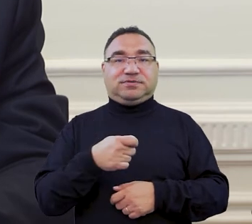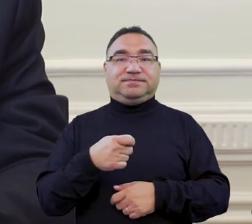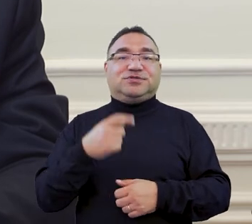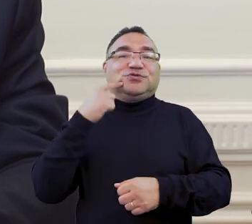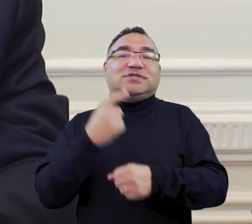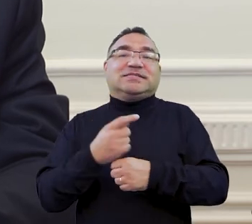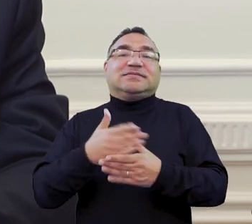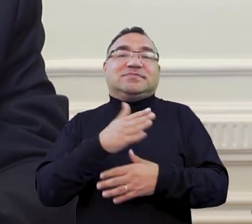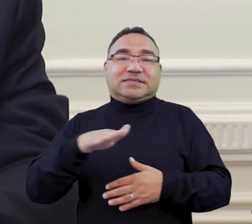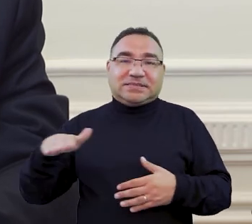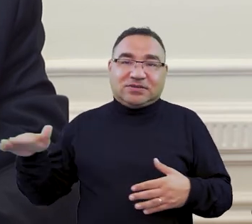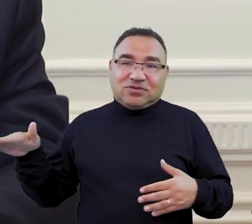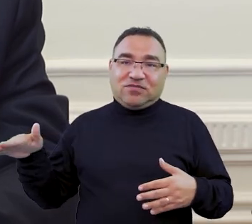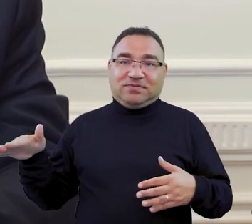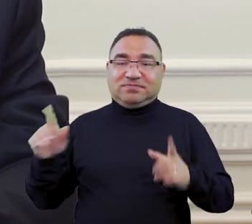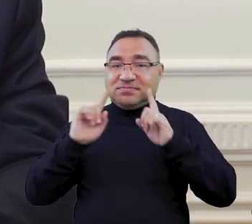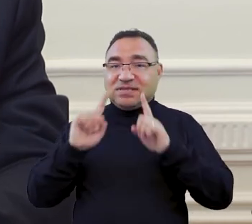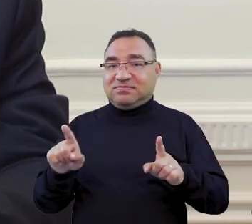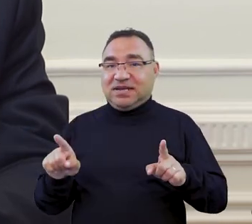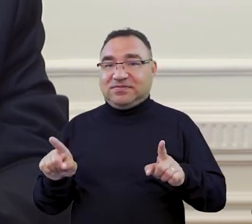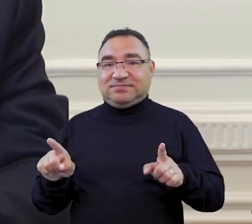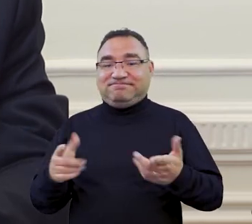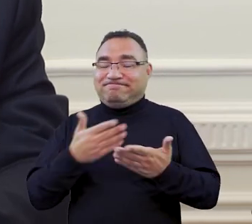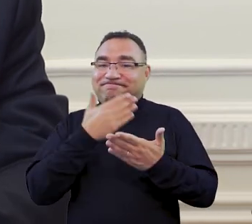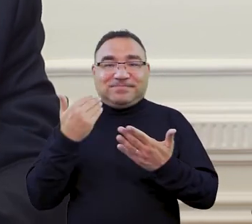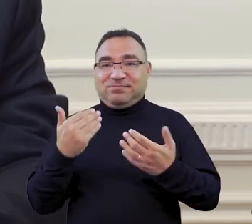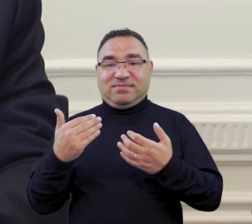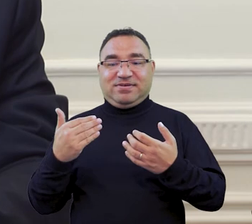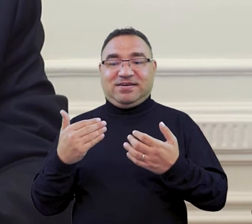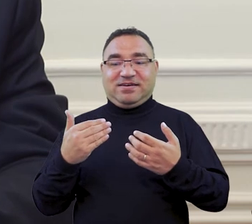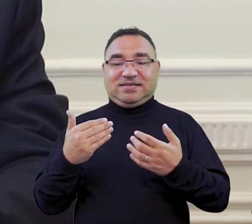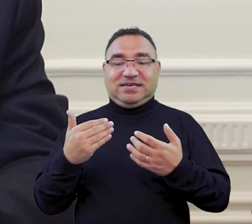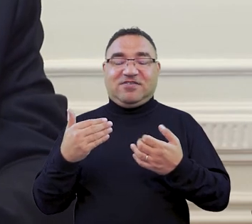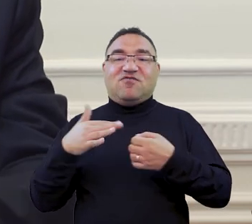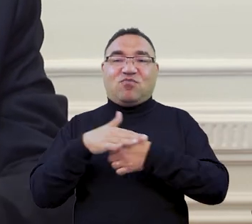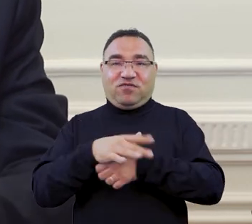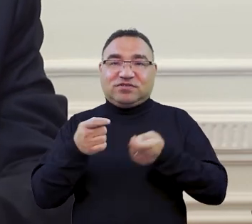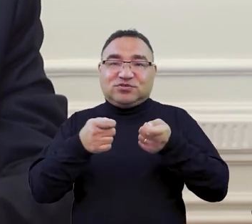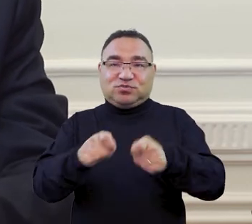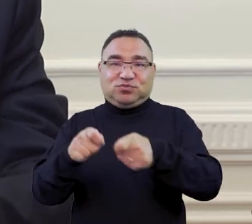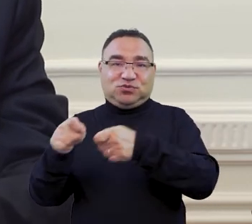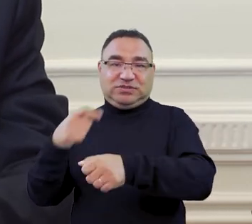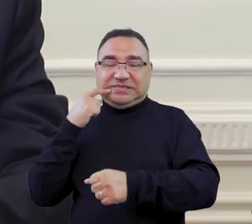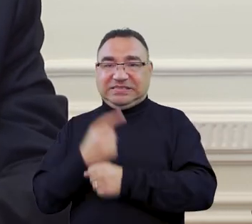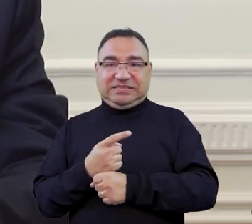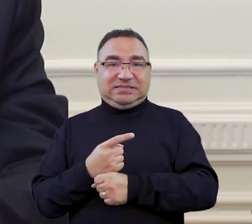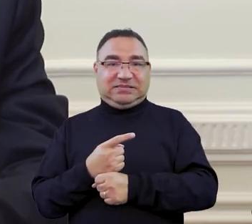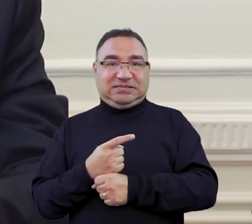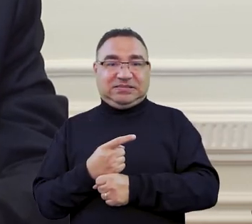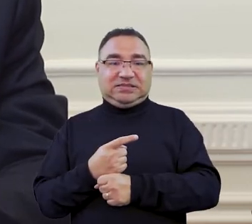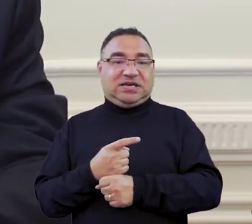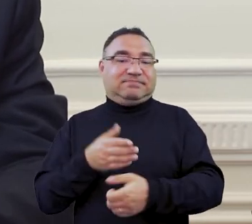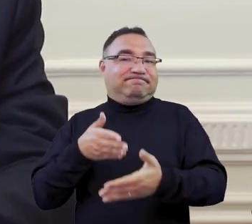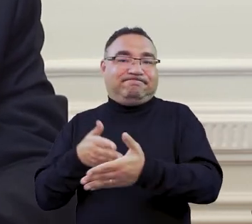międzynarodowym, gdzie tak naprawdę nie mamy wpływu i tutaj ta decyzja właśnie